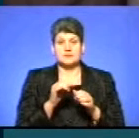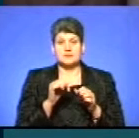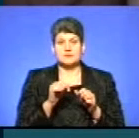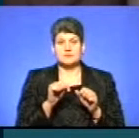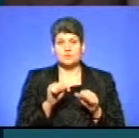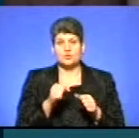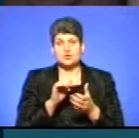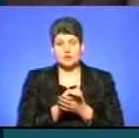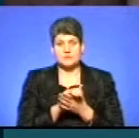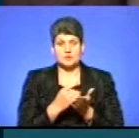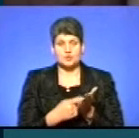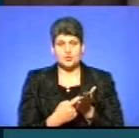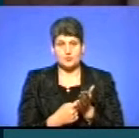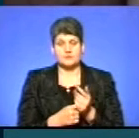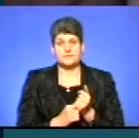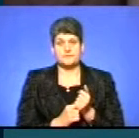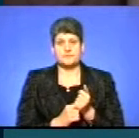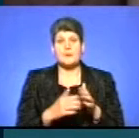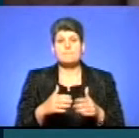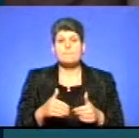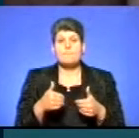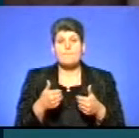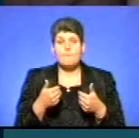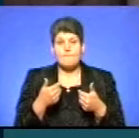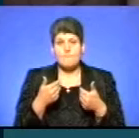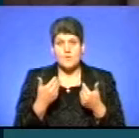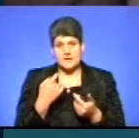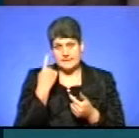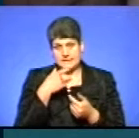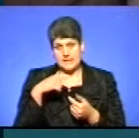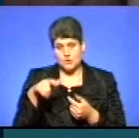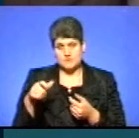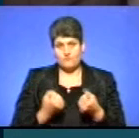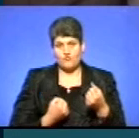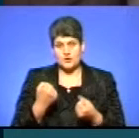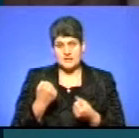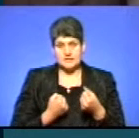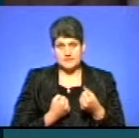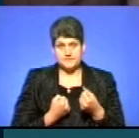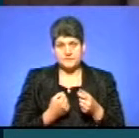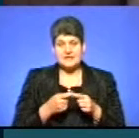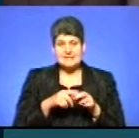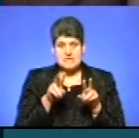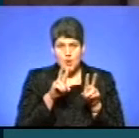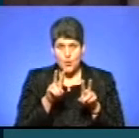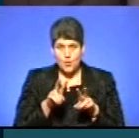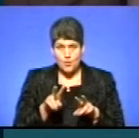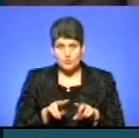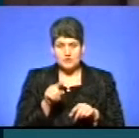доказами. Порада для усіх водіїв, під яких будуть вирішитися питання про питання відео-повідальності, це огляд того